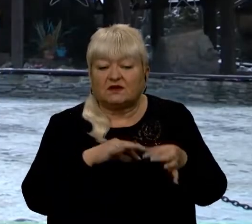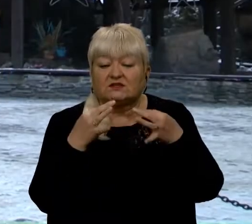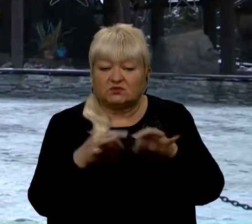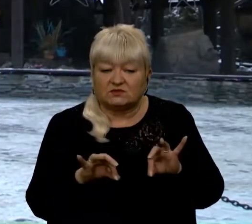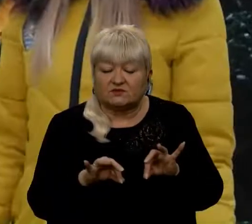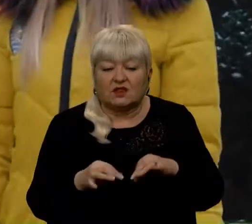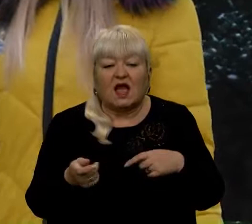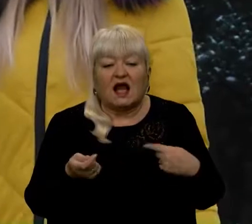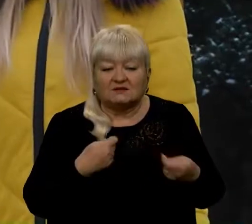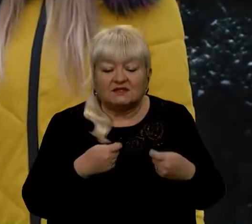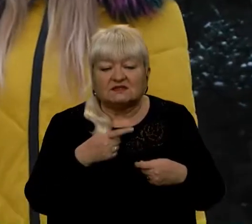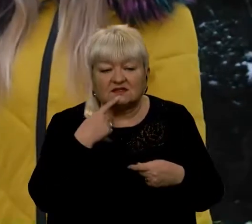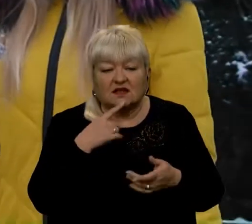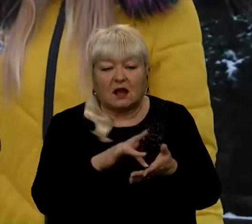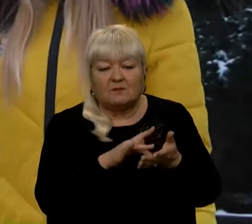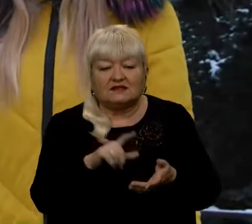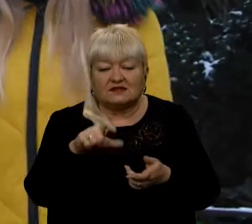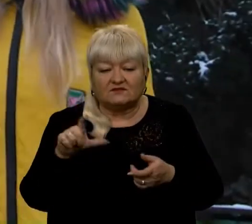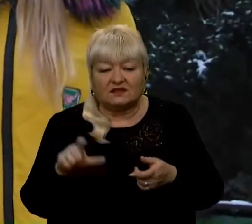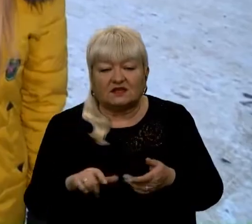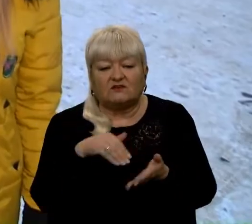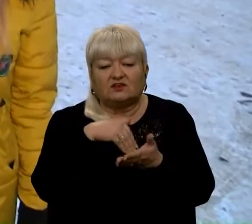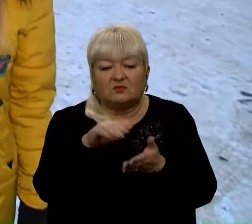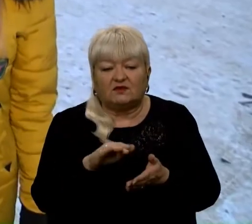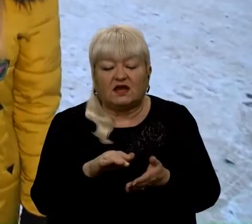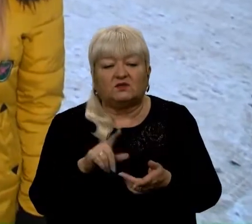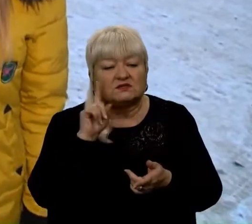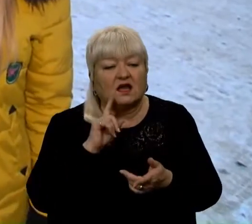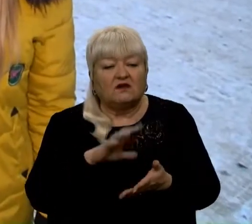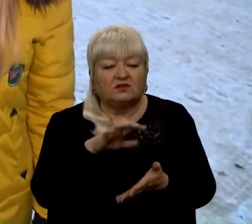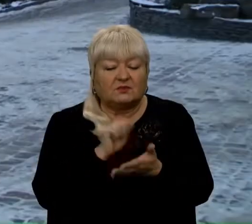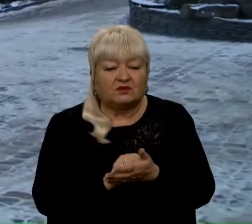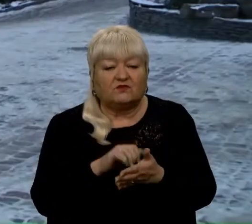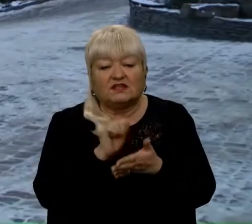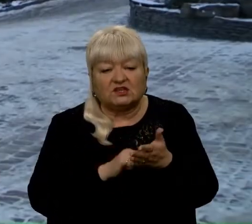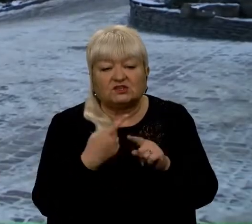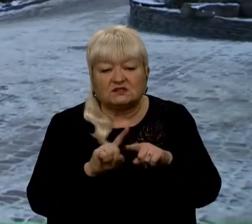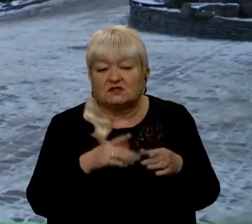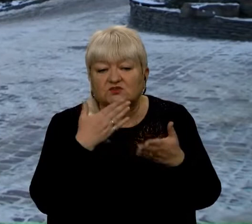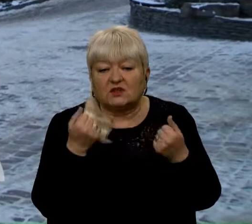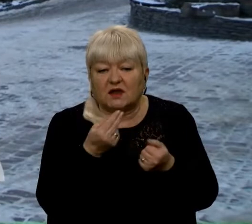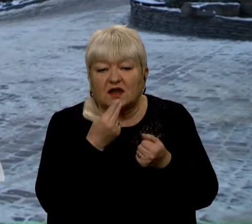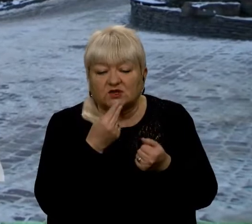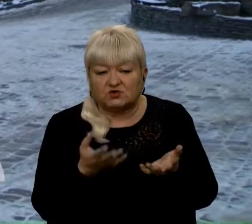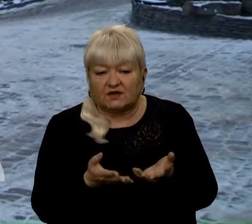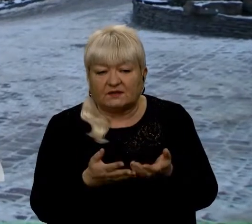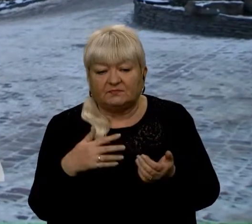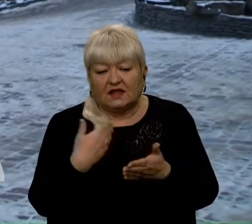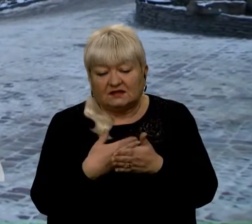Адміністратори кажуть, мандрівники відмовляються від бронювання саме через зміну системи харчування. Десь процентів, мабуть, 30, які